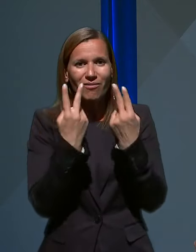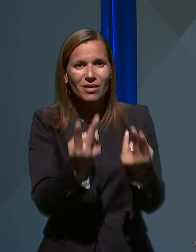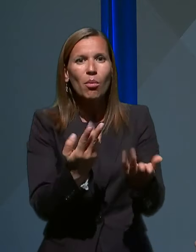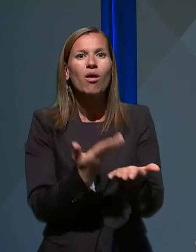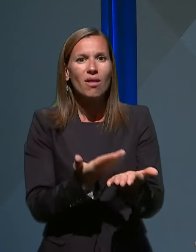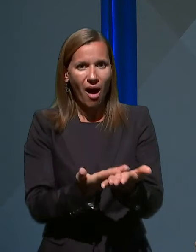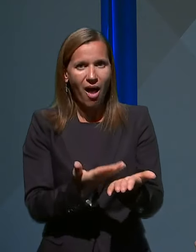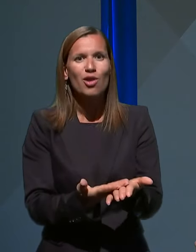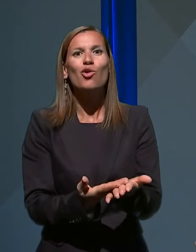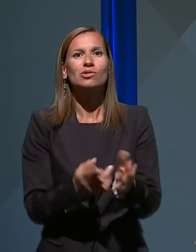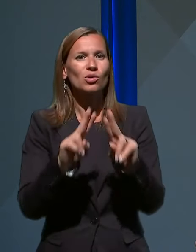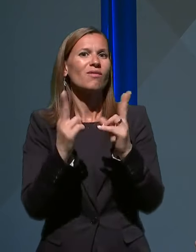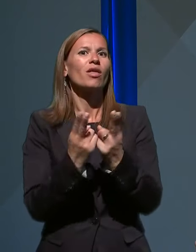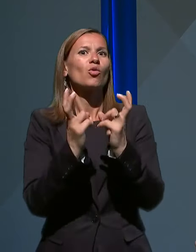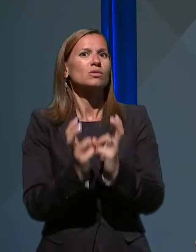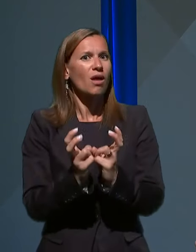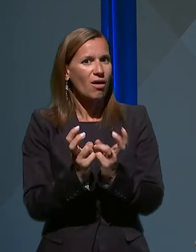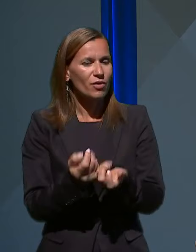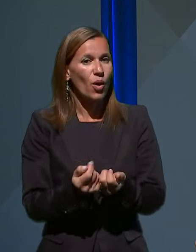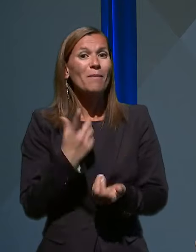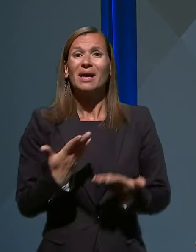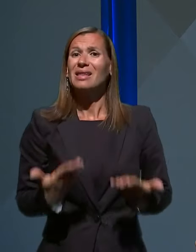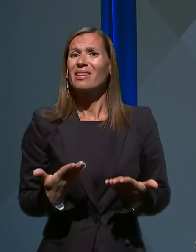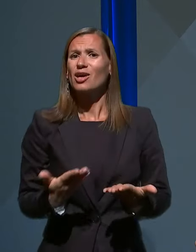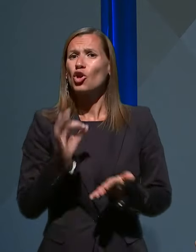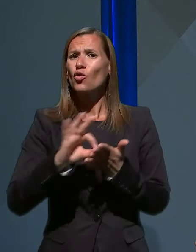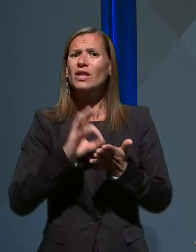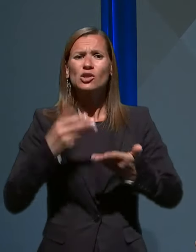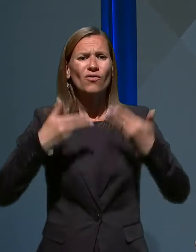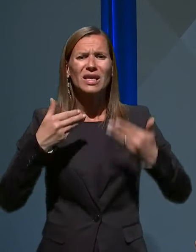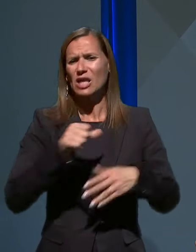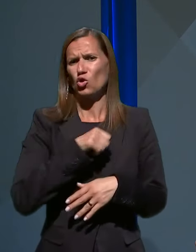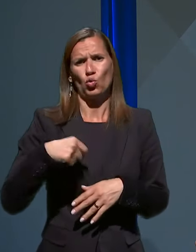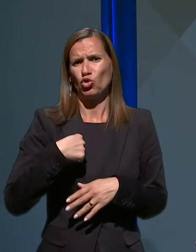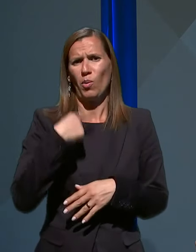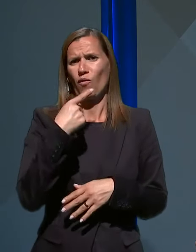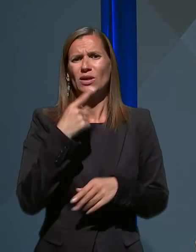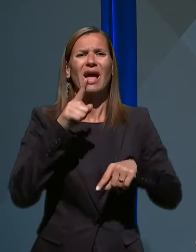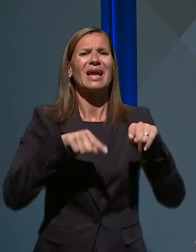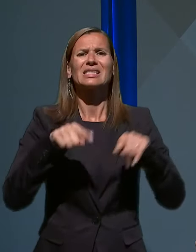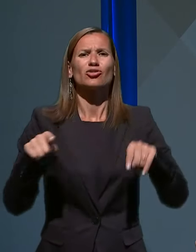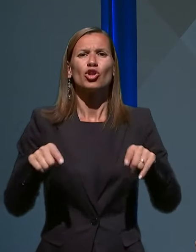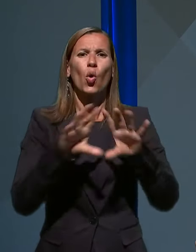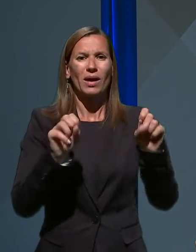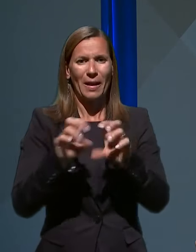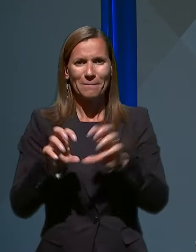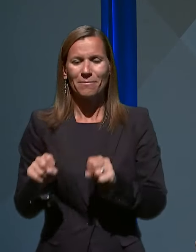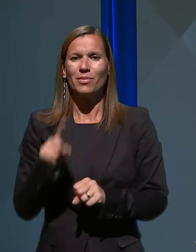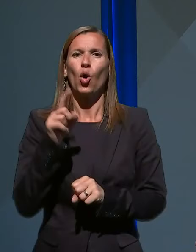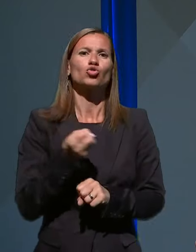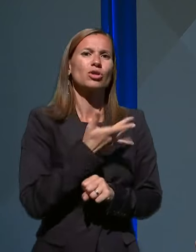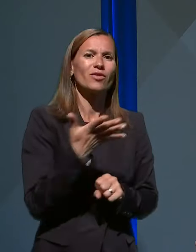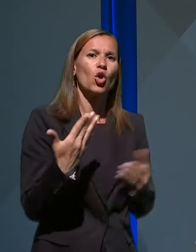A na današnji novinarski konferenci ne želim govoriti o različnih okrepih, o številu novo